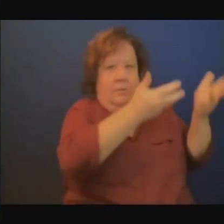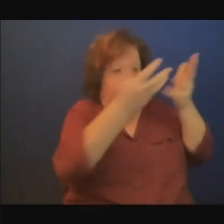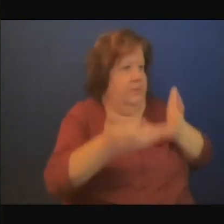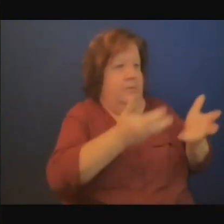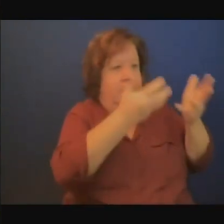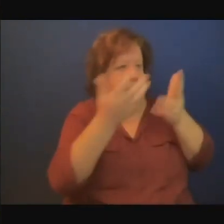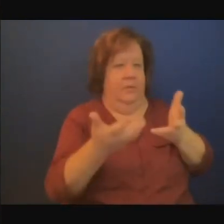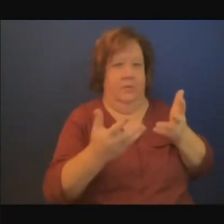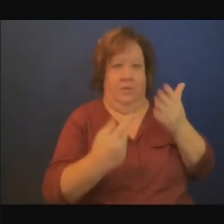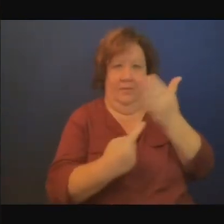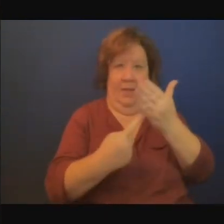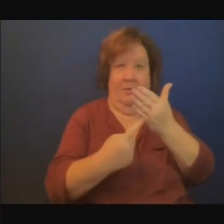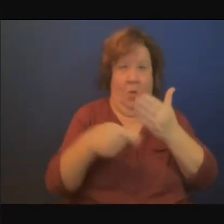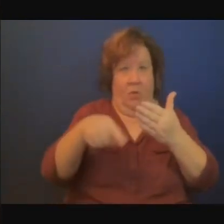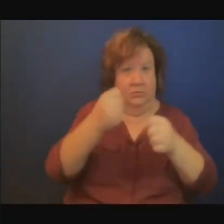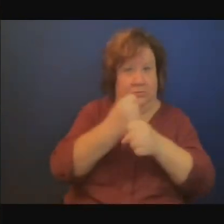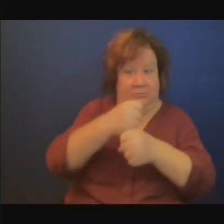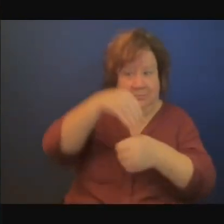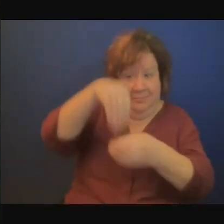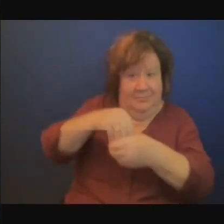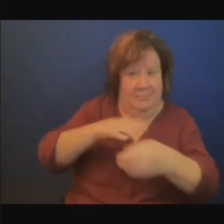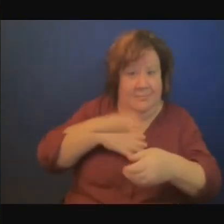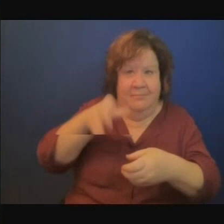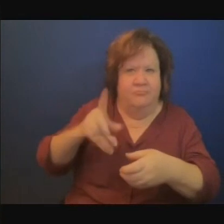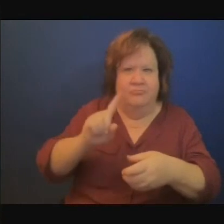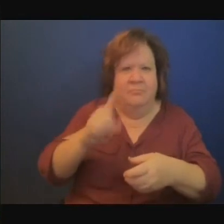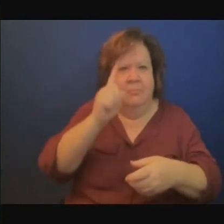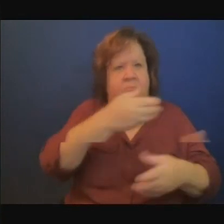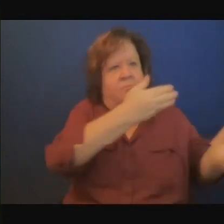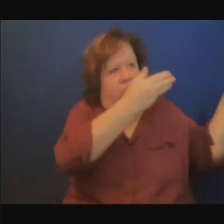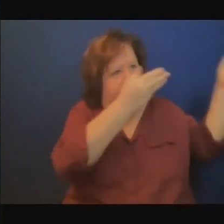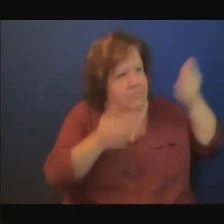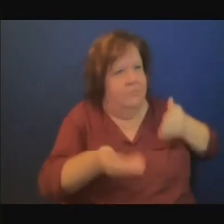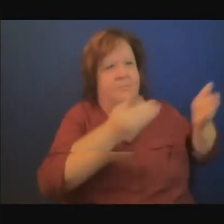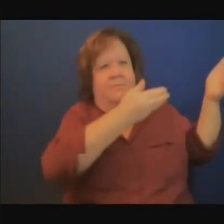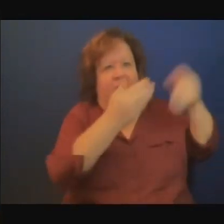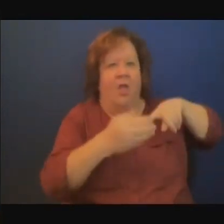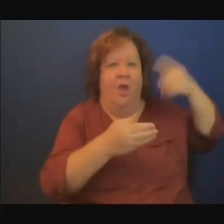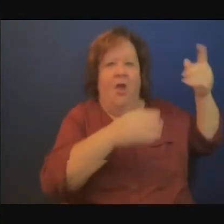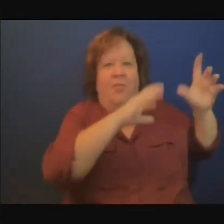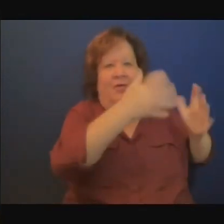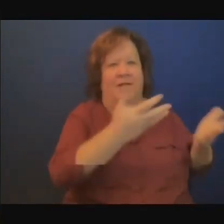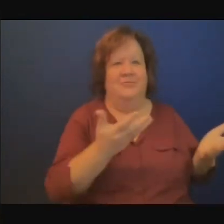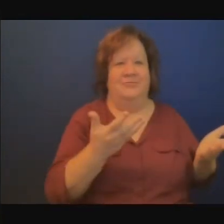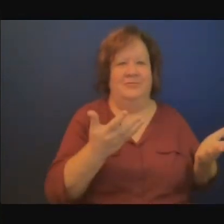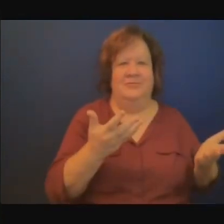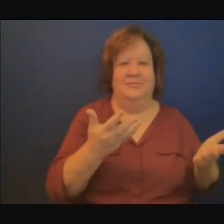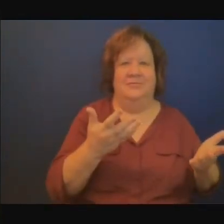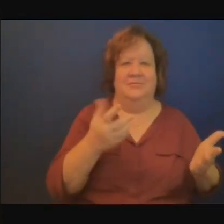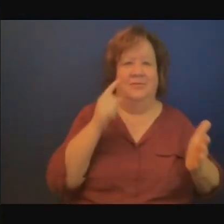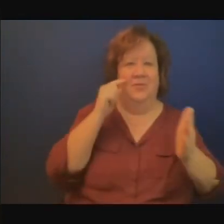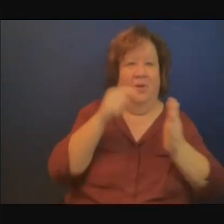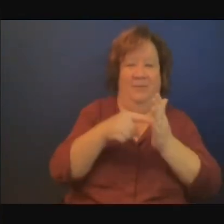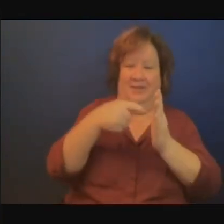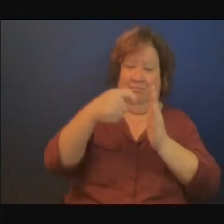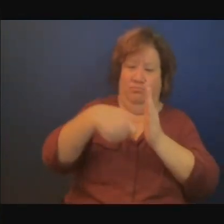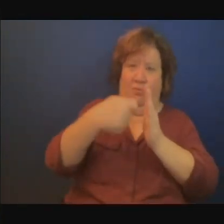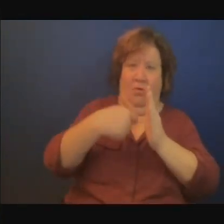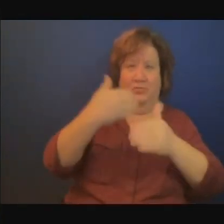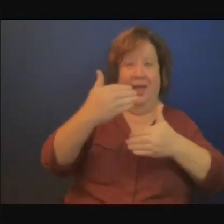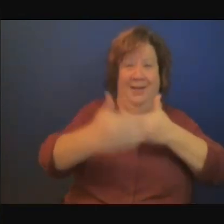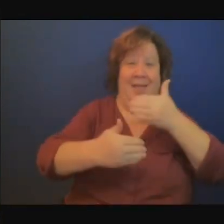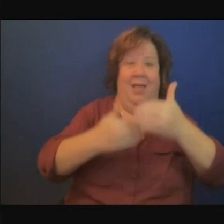d'avoir plus de 30% de contenu local contenu en monnaie locale vous avez